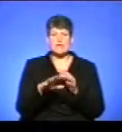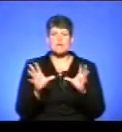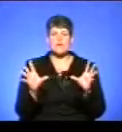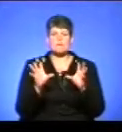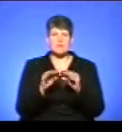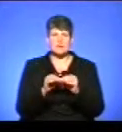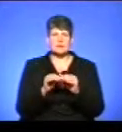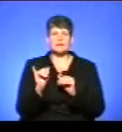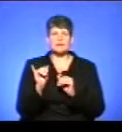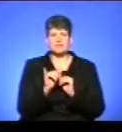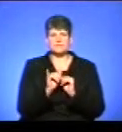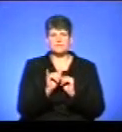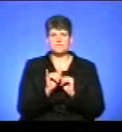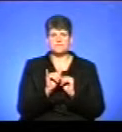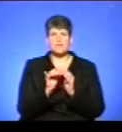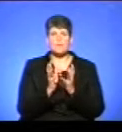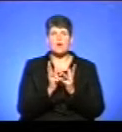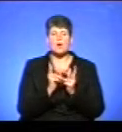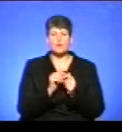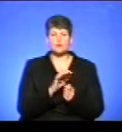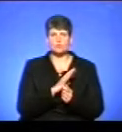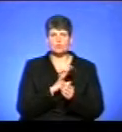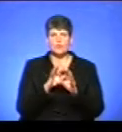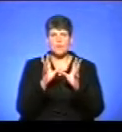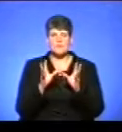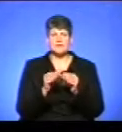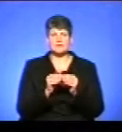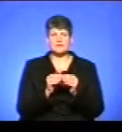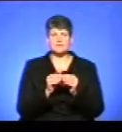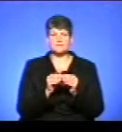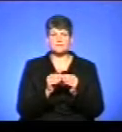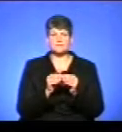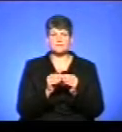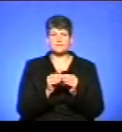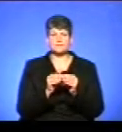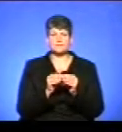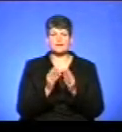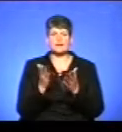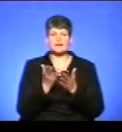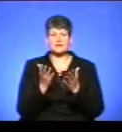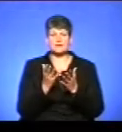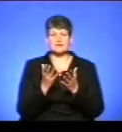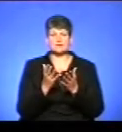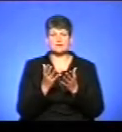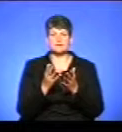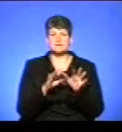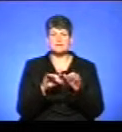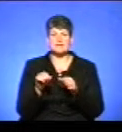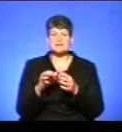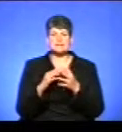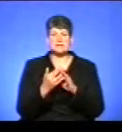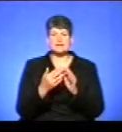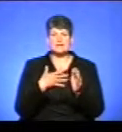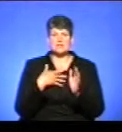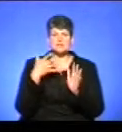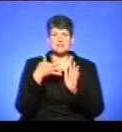і пораховано було об'єми, які видаляються села. І, відповідно, наші